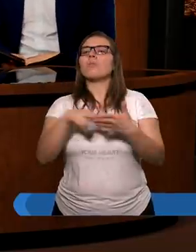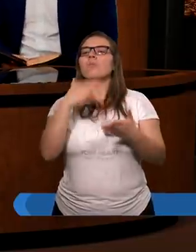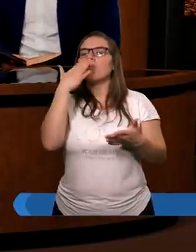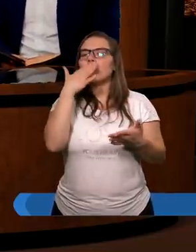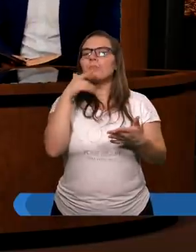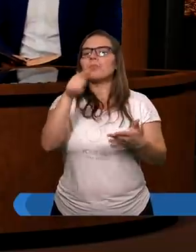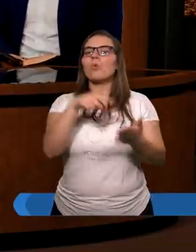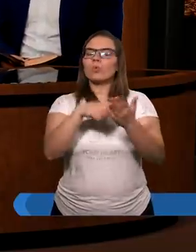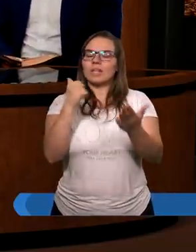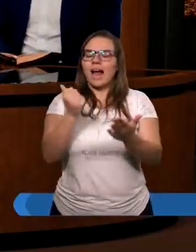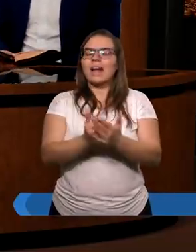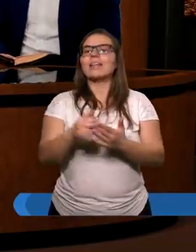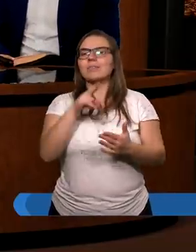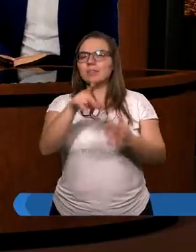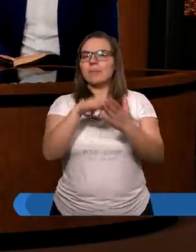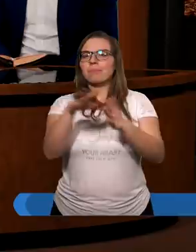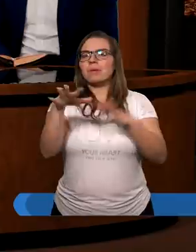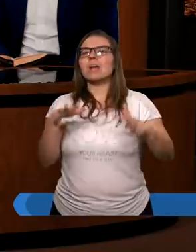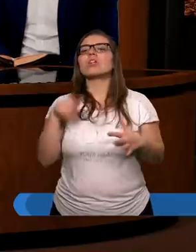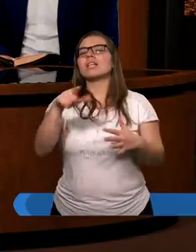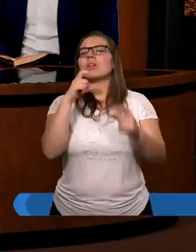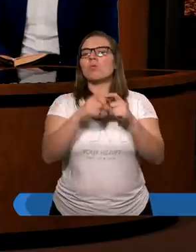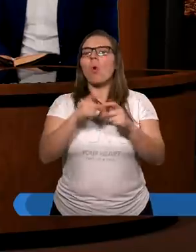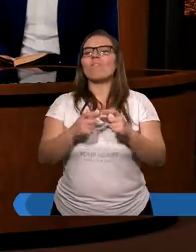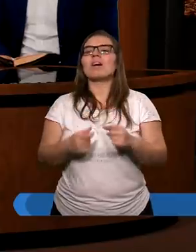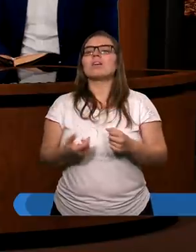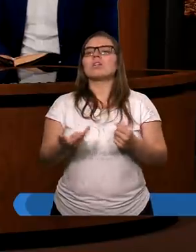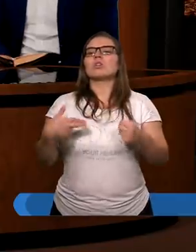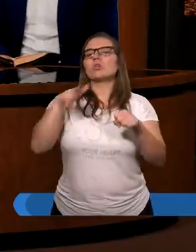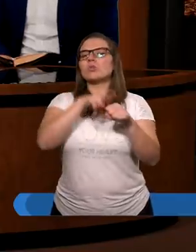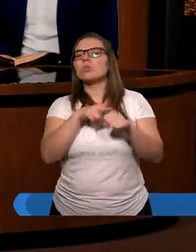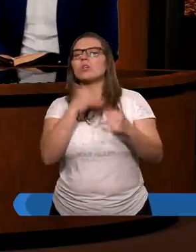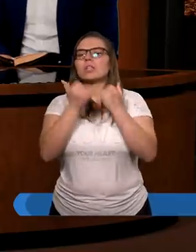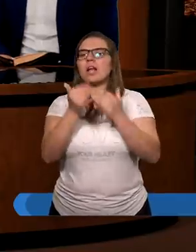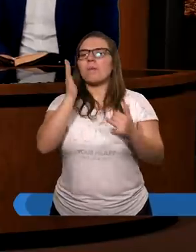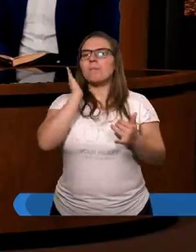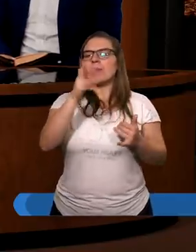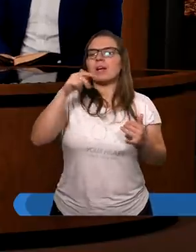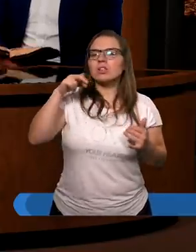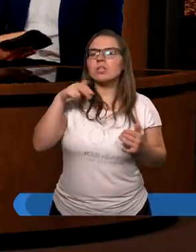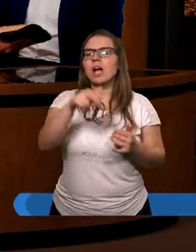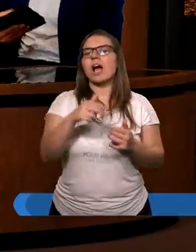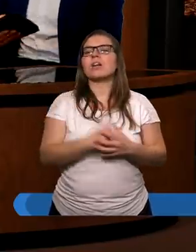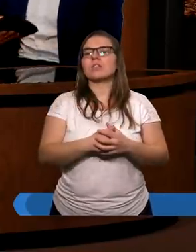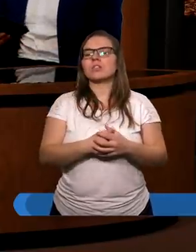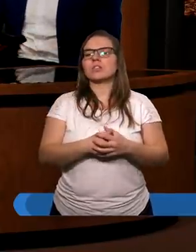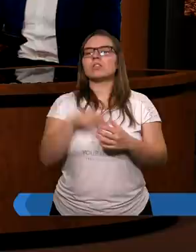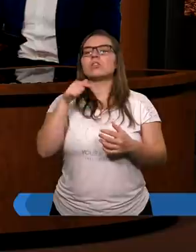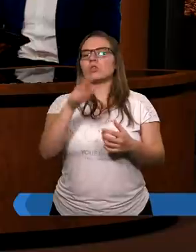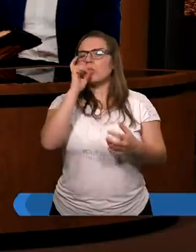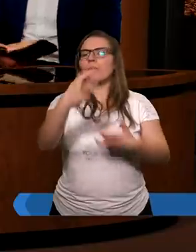oni ustalili na tym synodzie, to są takie słowa, których jeśli będziecie strzec, dobrze